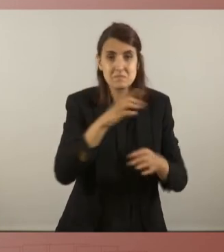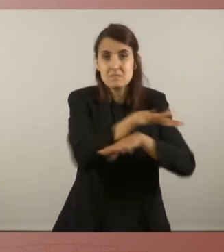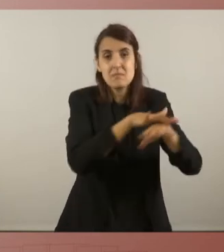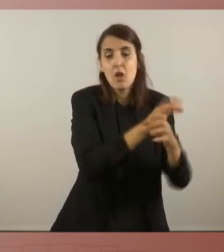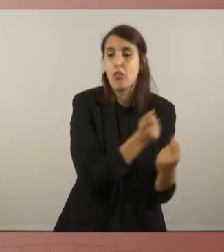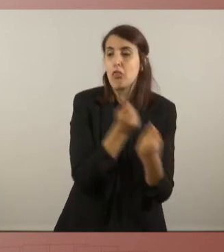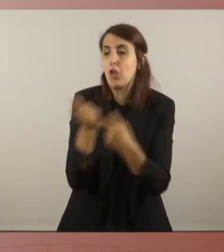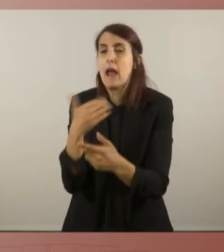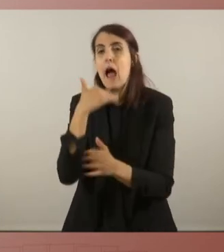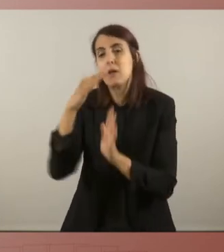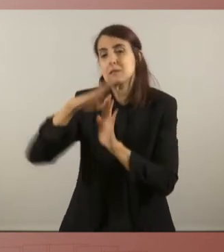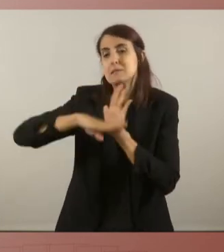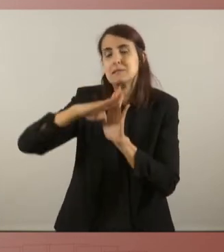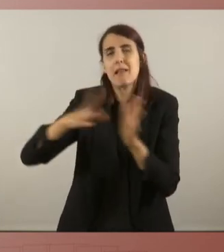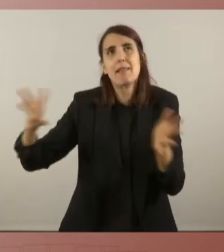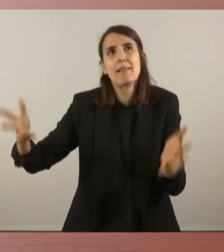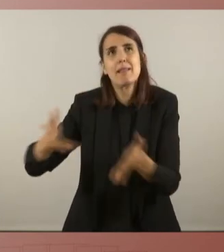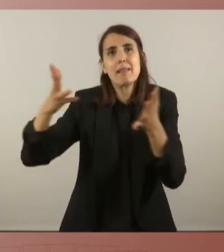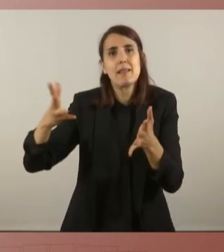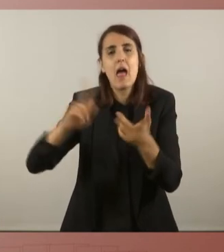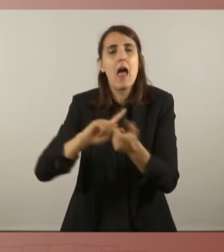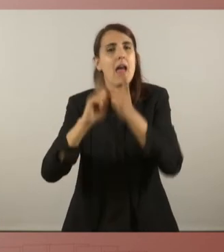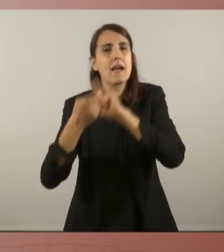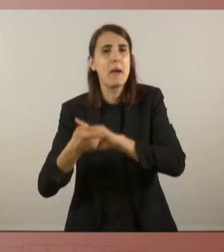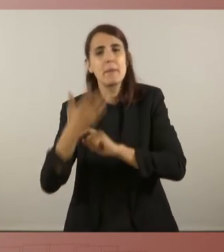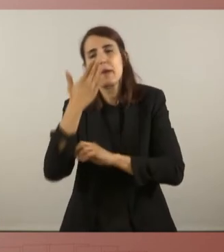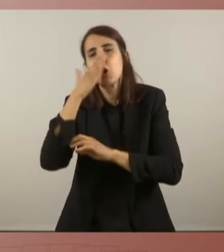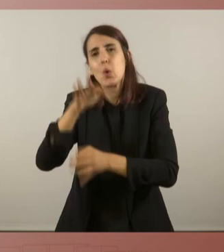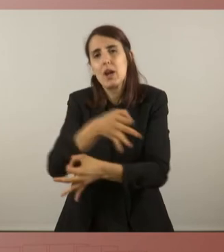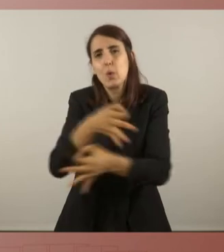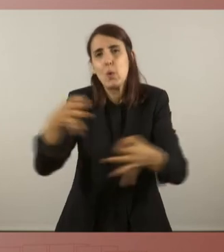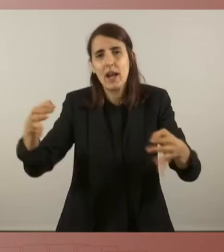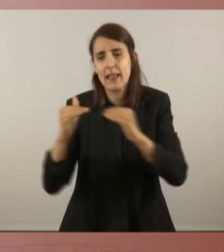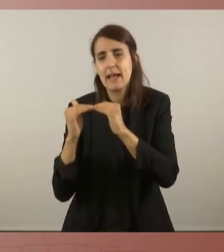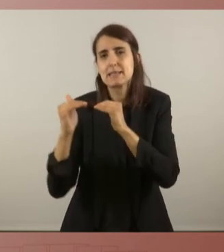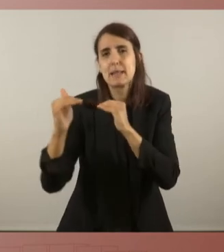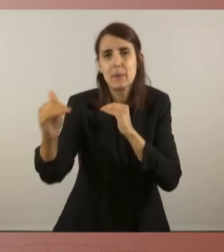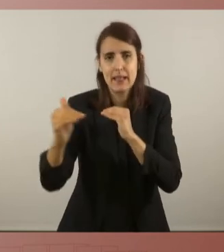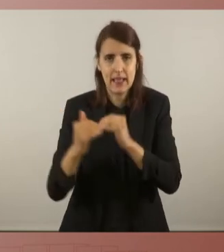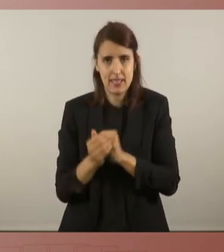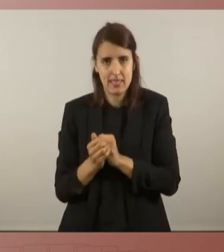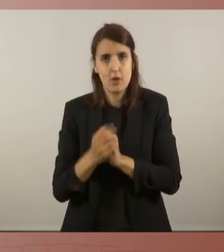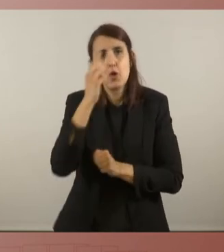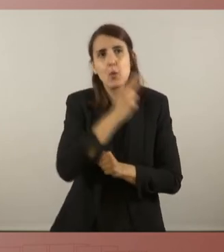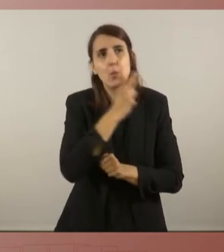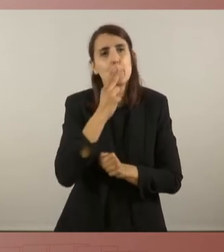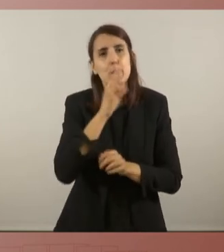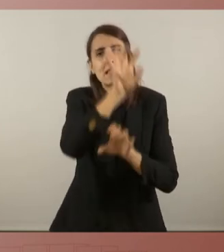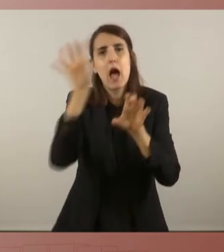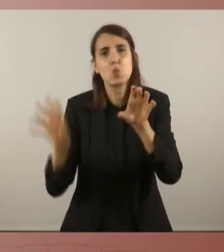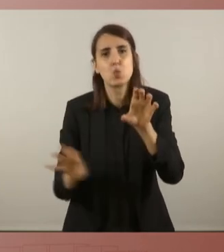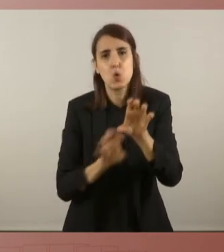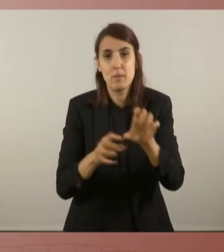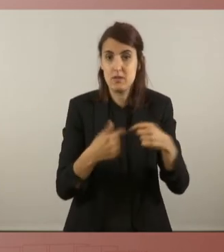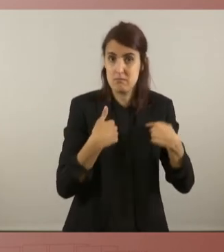sempre a canvi d'estabilitat i bon comportament, de compromís en el marc autonòmic. Miri, nosaltres amb això